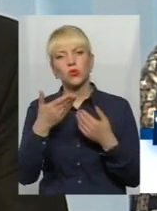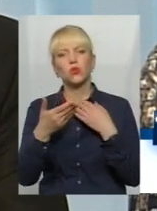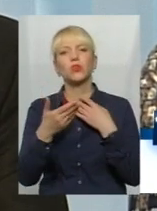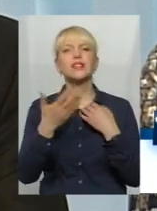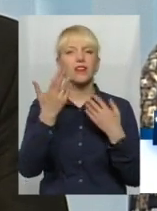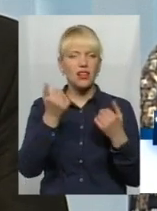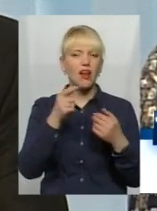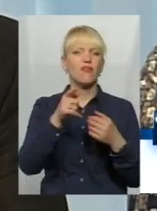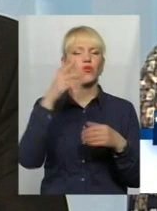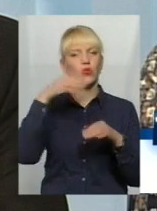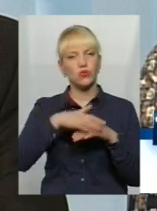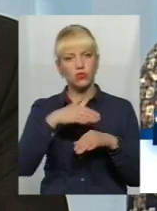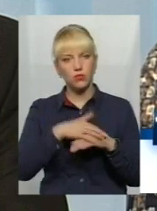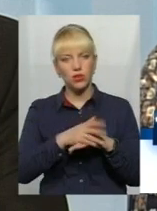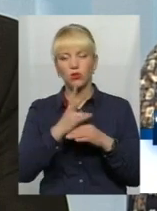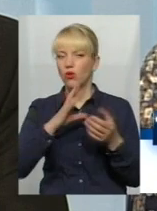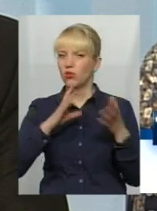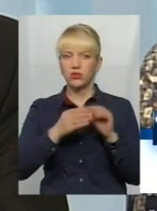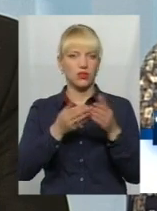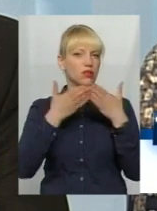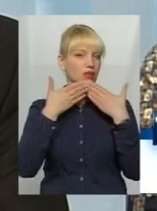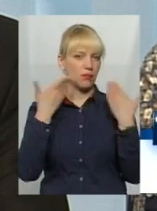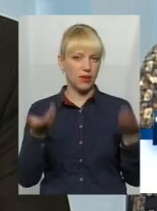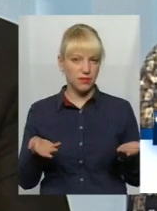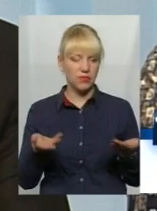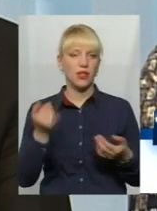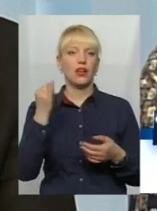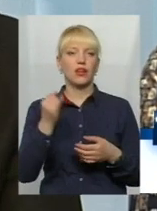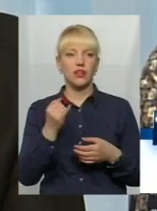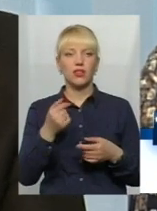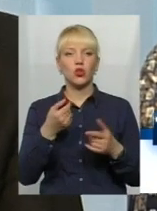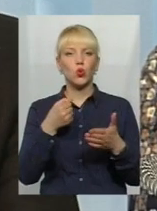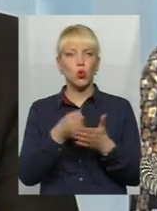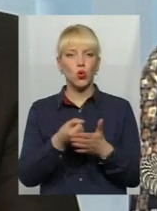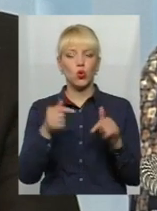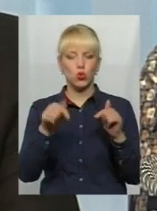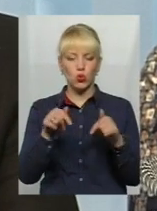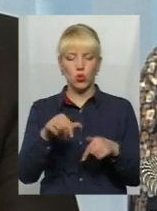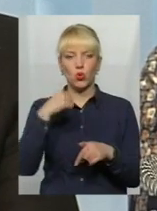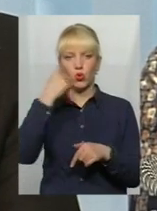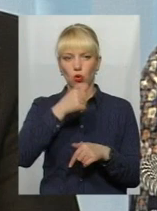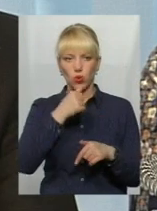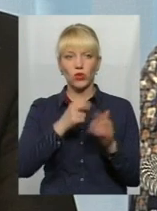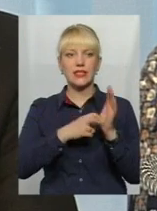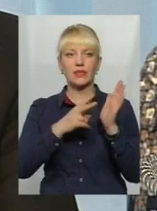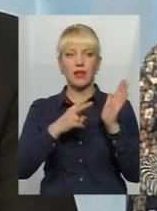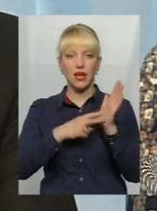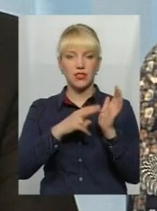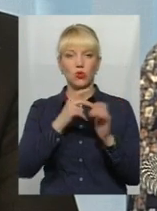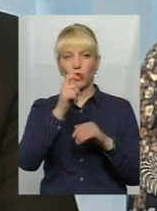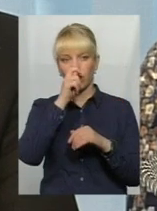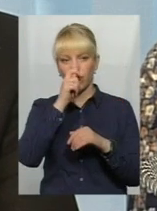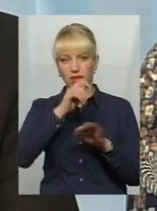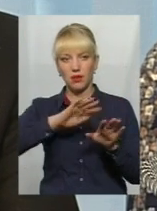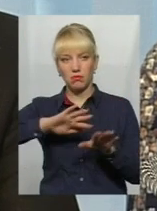час вона сталого результату не давала. От до цього року, конкретно скажу 18 квітня, після